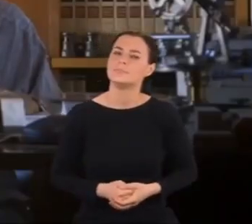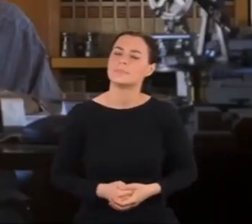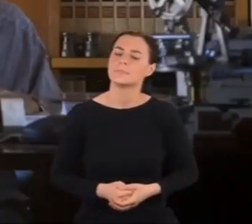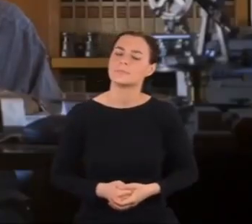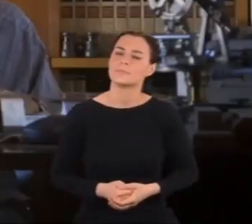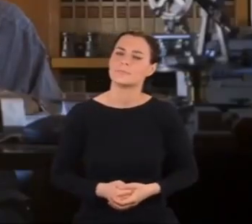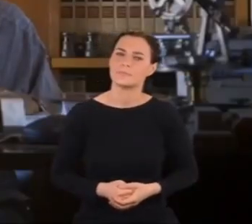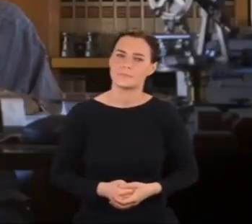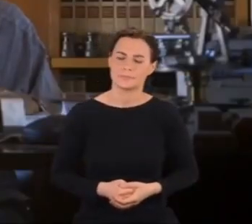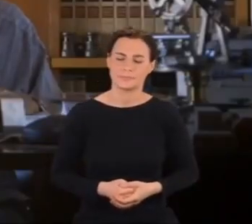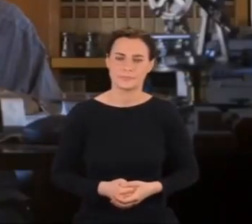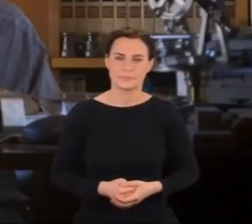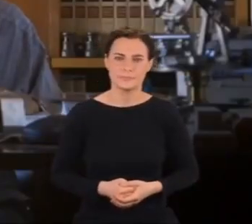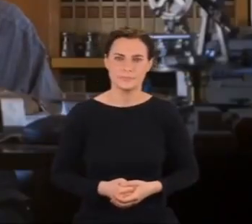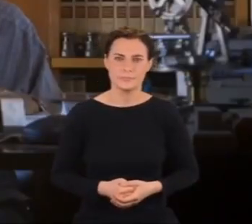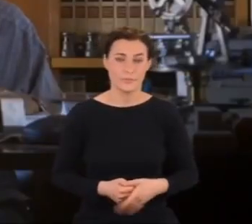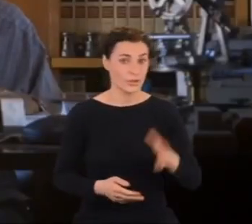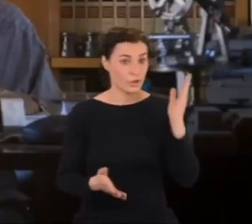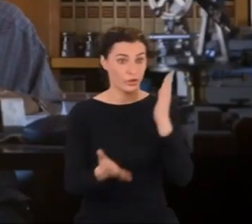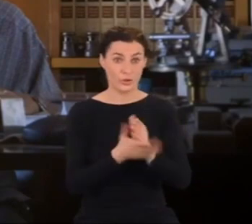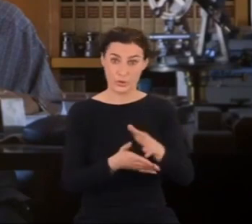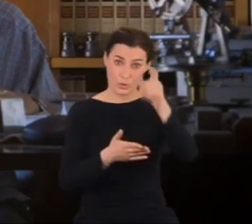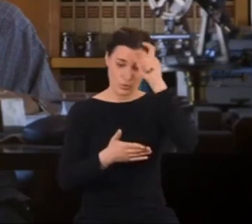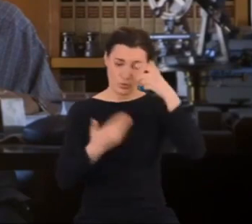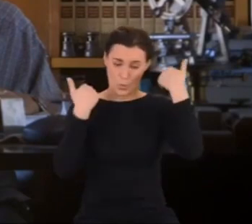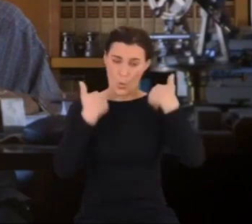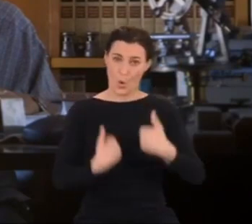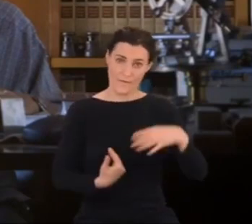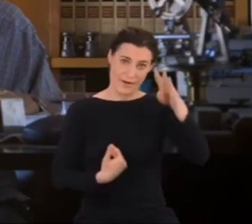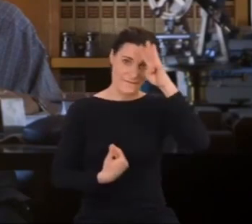Nie widzę w nim wyłącznie fizyka.